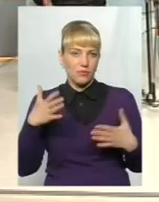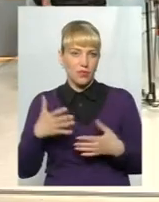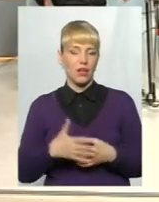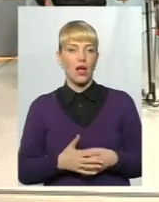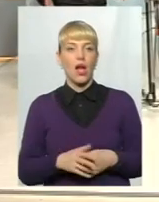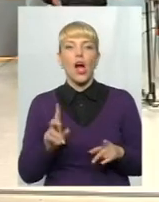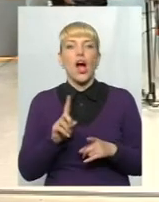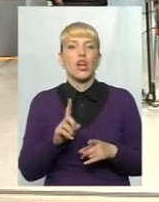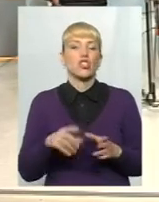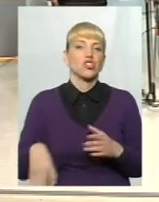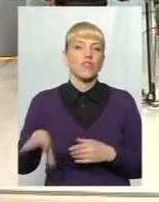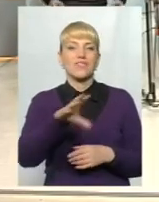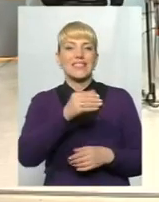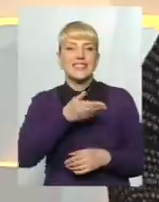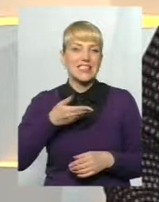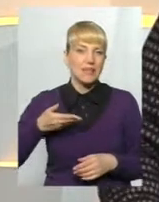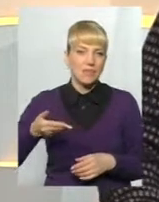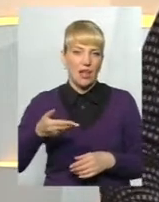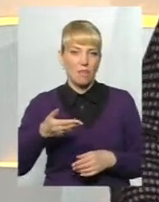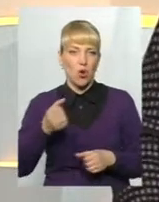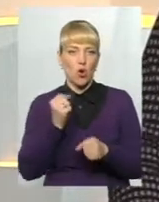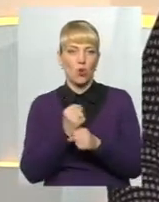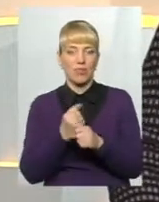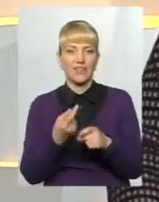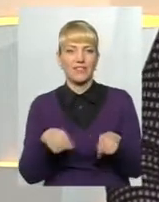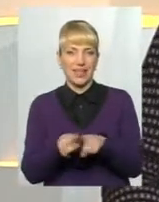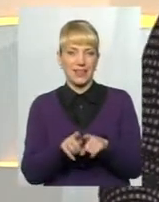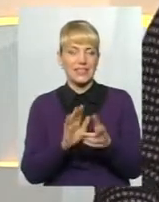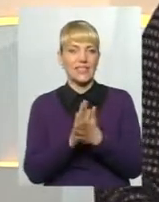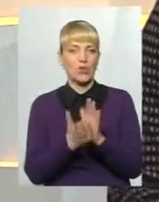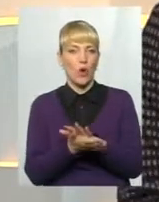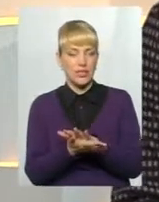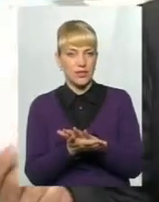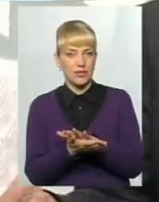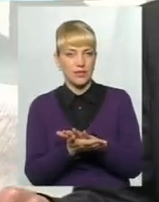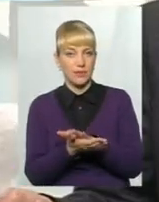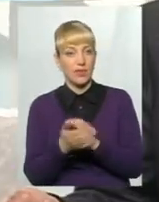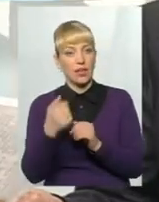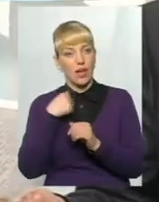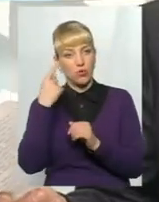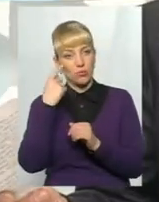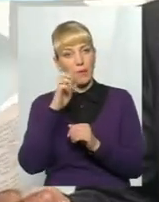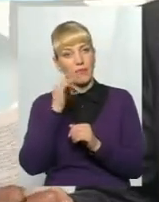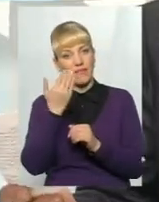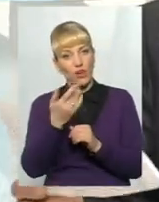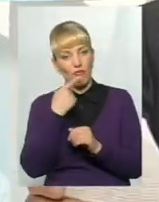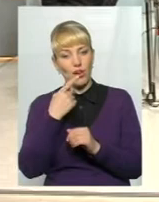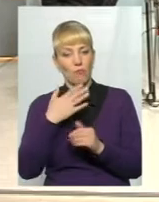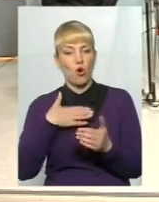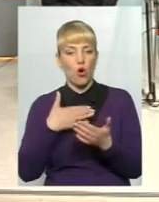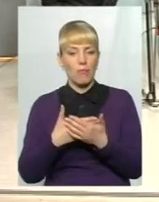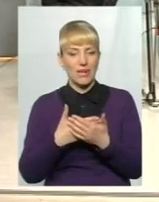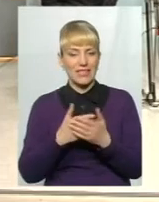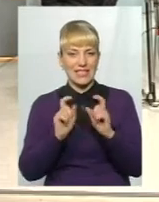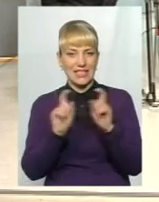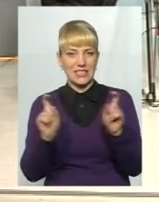що нам всім робити в цій ситуації? Я думаю, ми говорили про громадські інституції. Я думаю, що вони